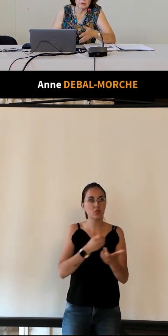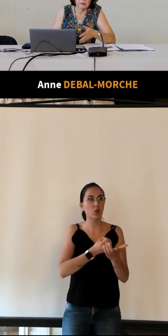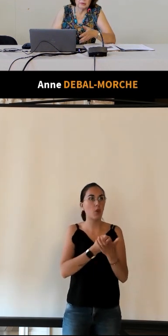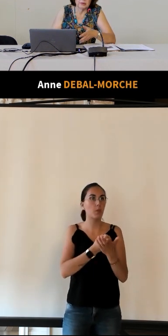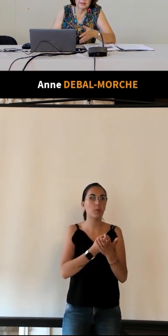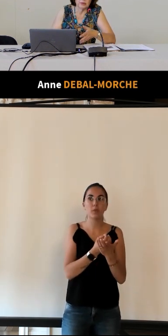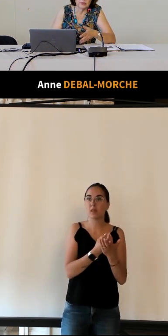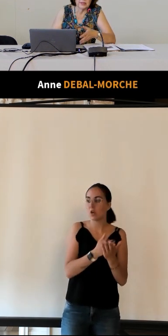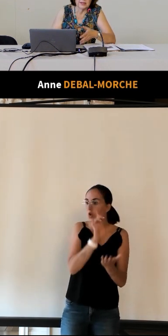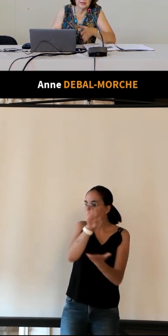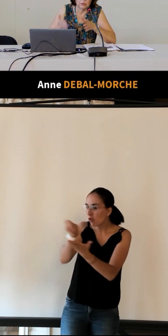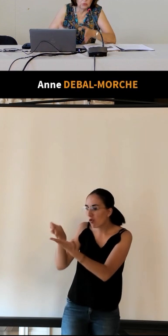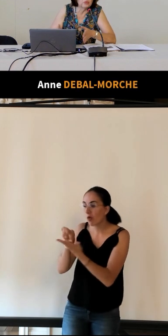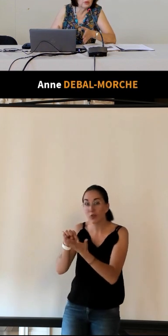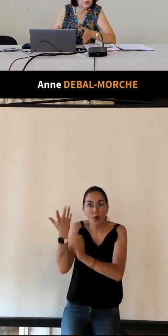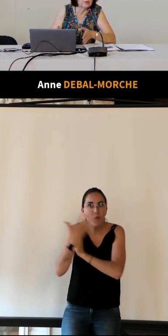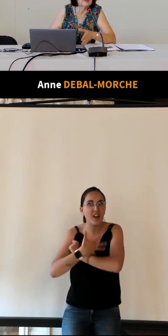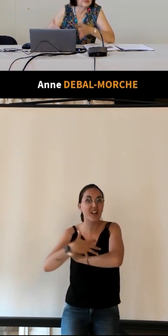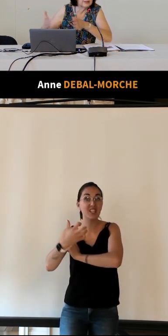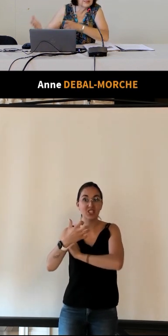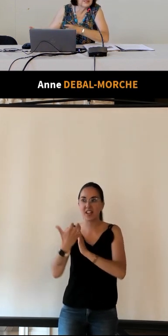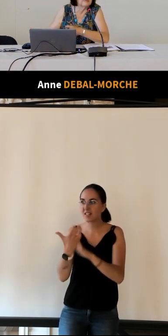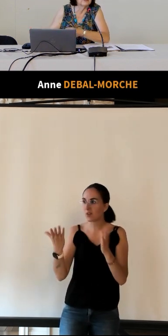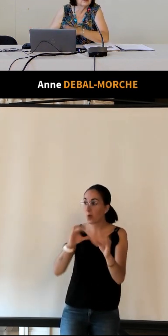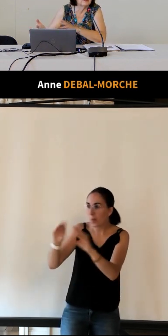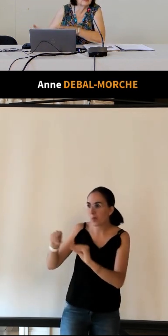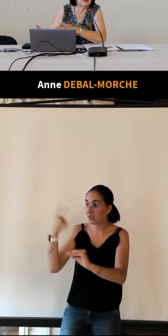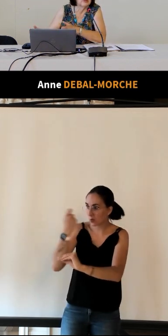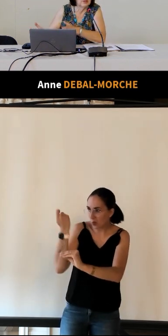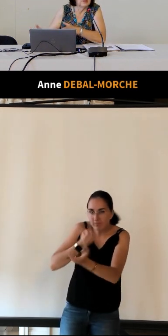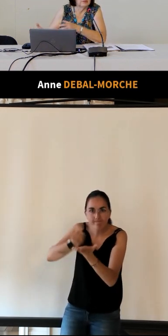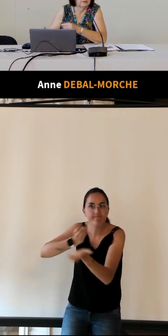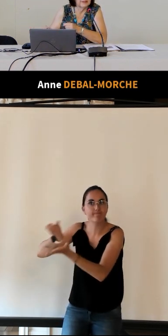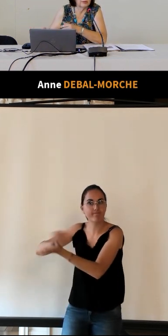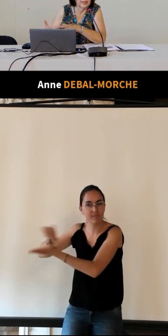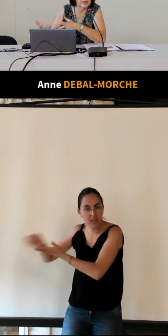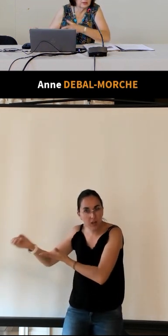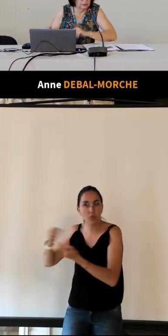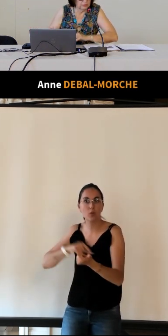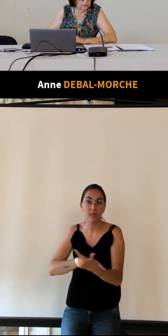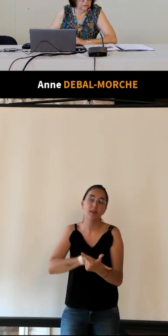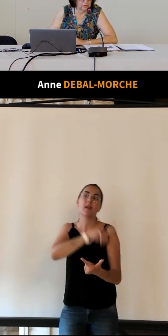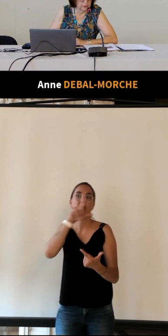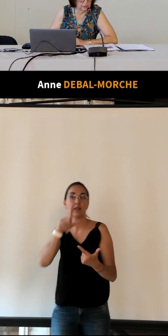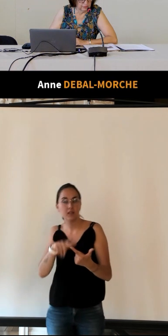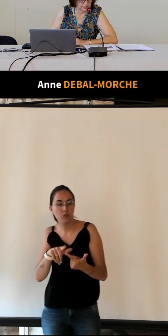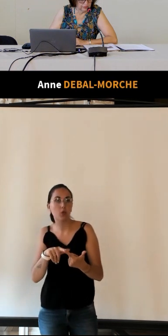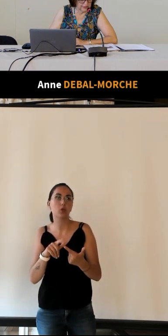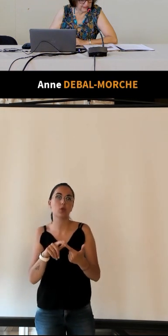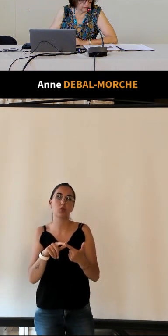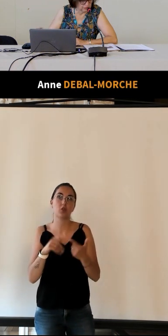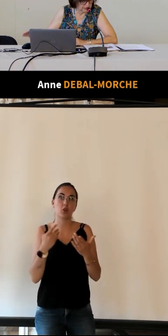les curiosités au Tourangeau et également mettre l'accent sur